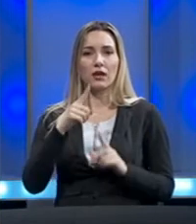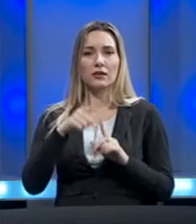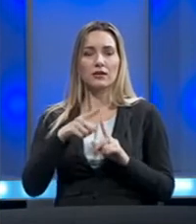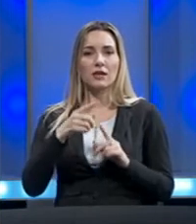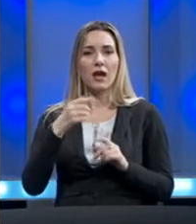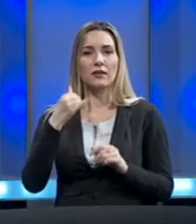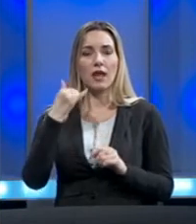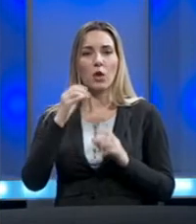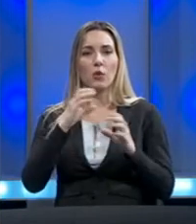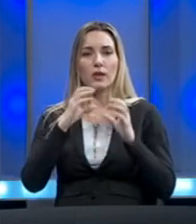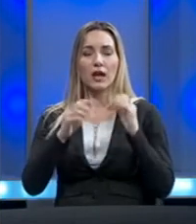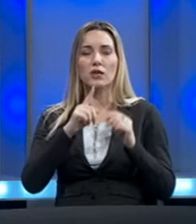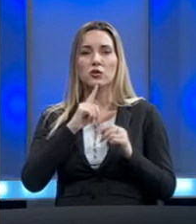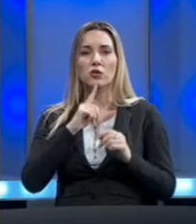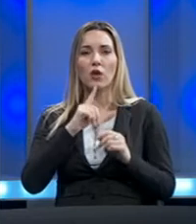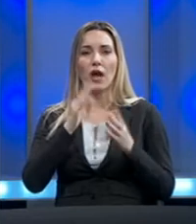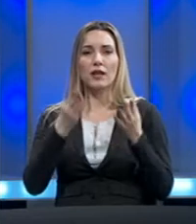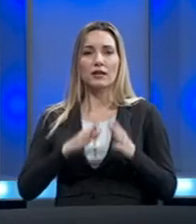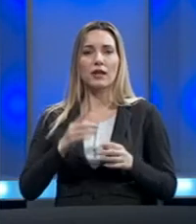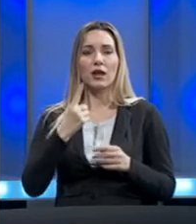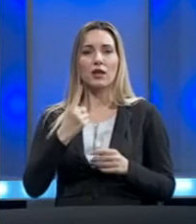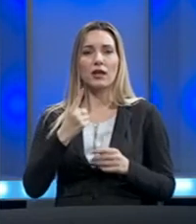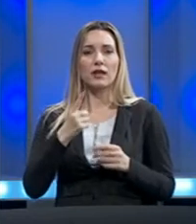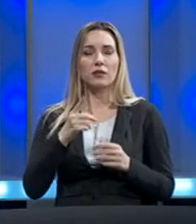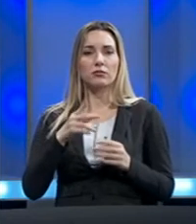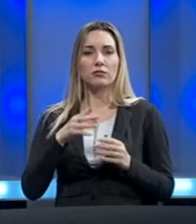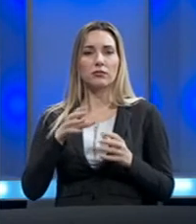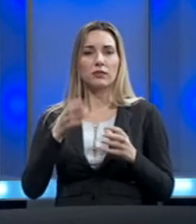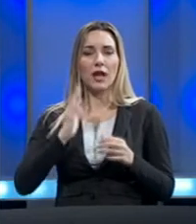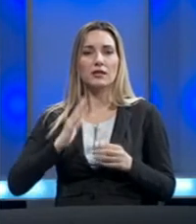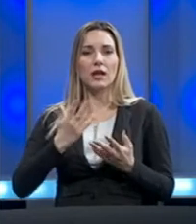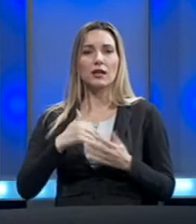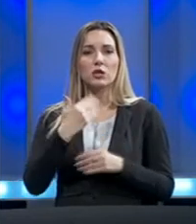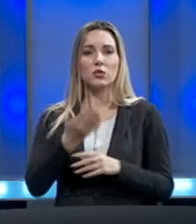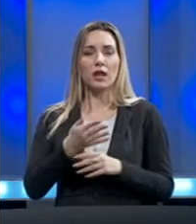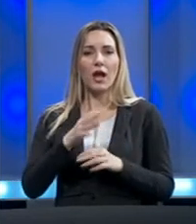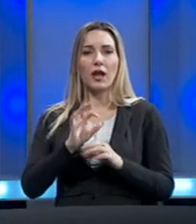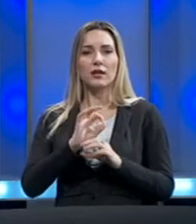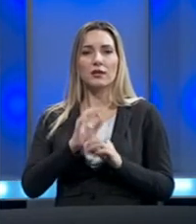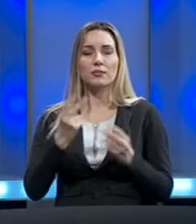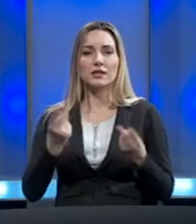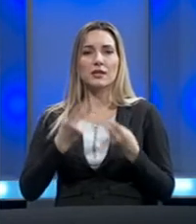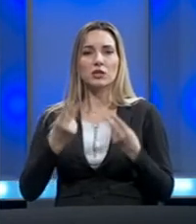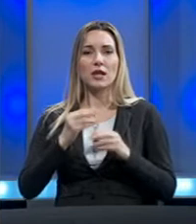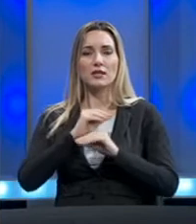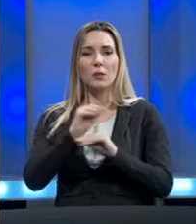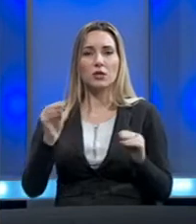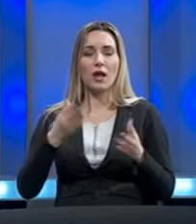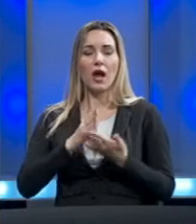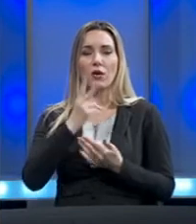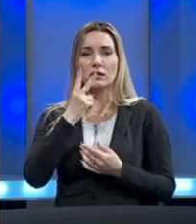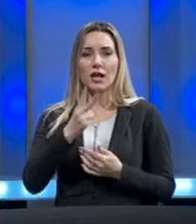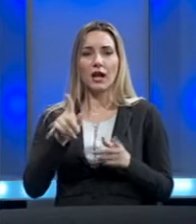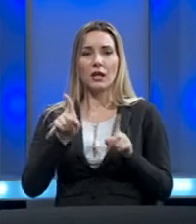telekomunikacije koje je također tijelo jednih nacija, gdje su dali praktično vrlo slična saopštenja. Ako sagledamo